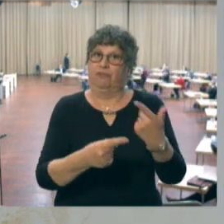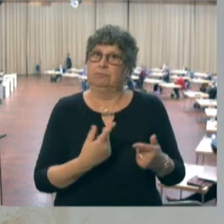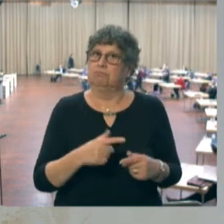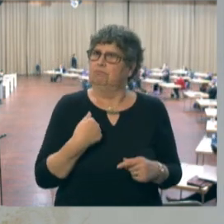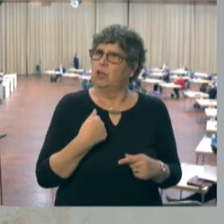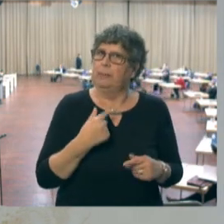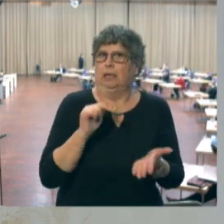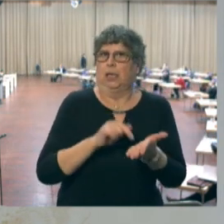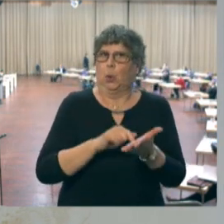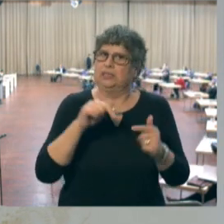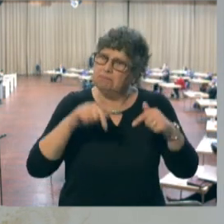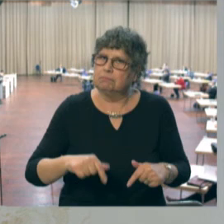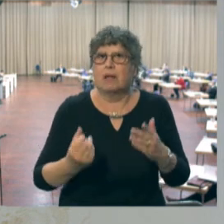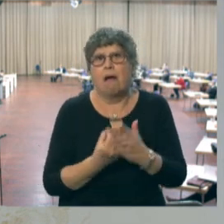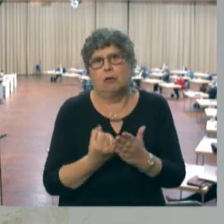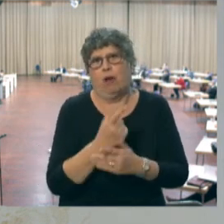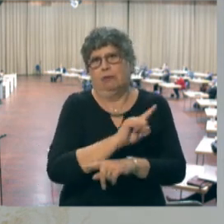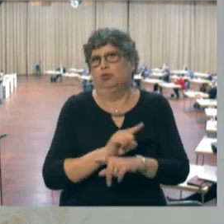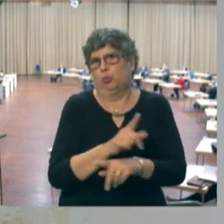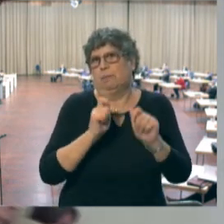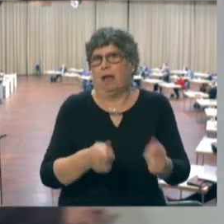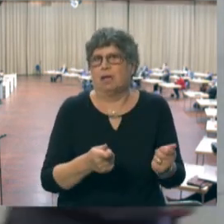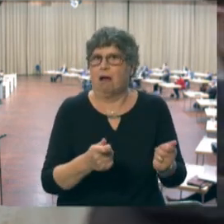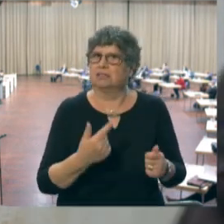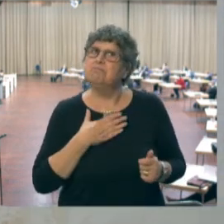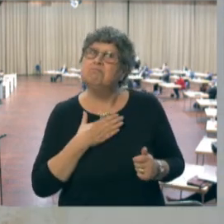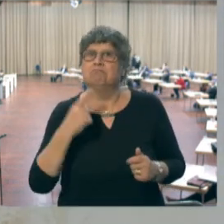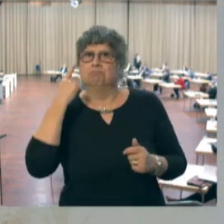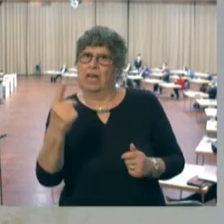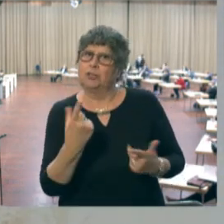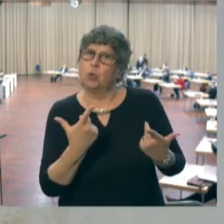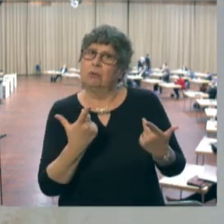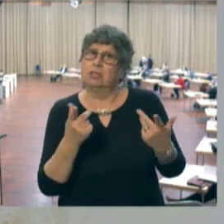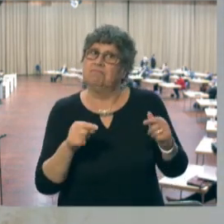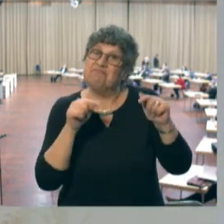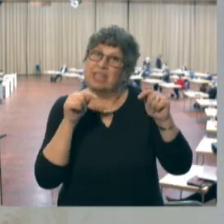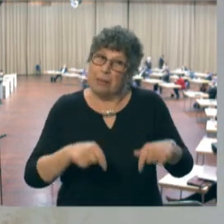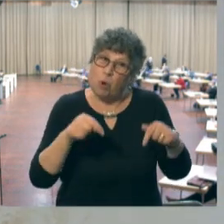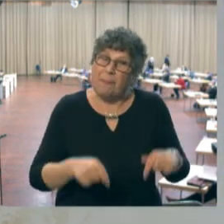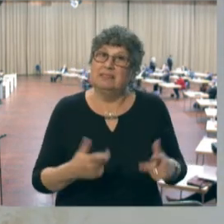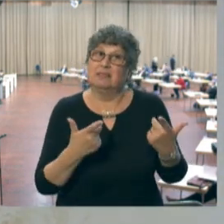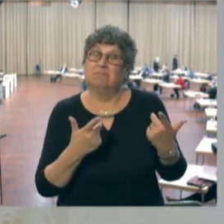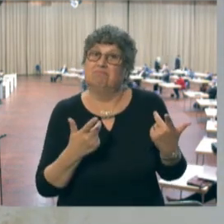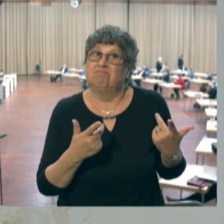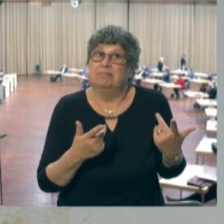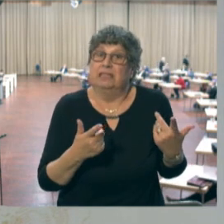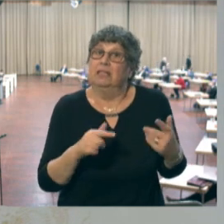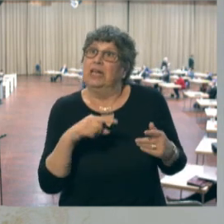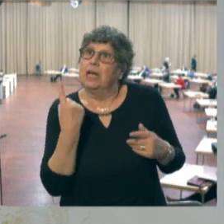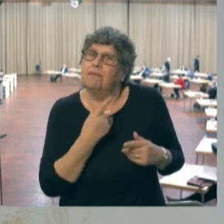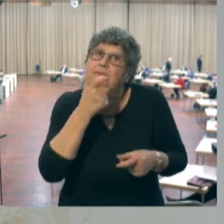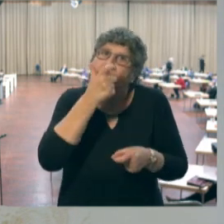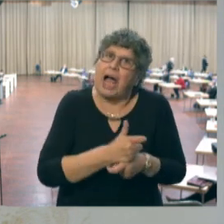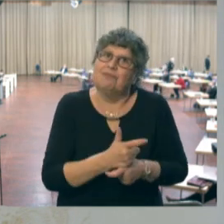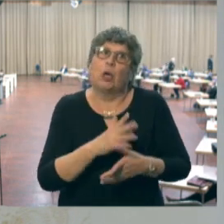diese Aktuelle Stunde zu beantragen, weil wir der Auffassung sind, dass in keinem Fall derzeit wir verantwortlich handeln